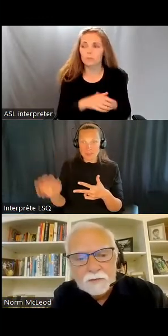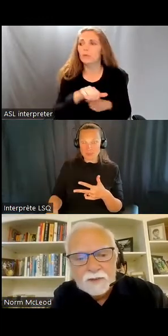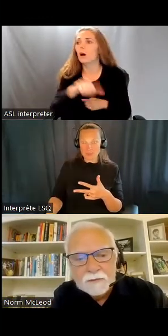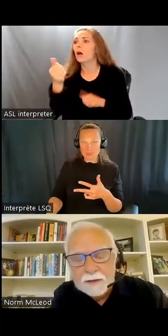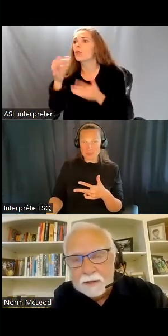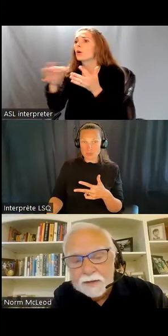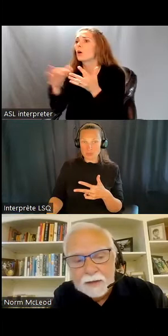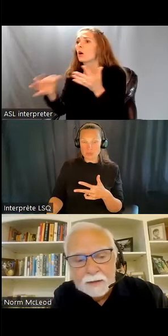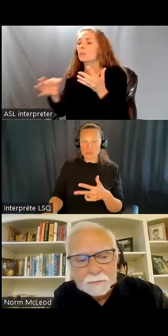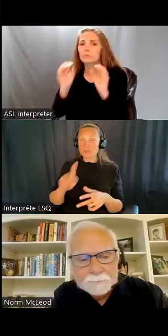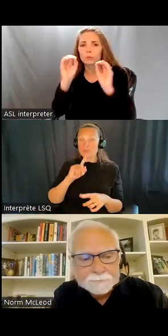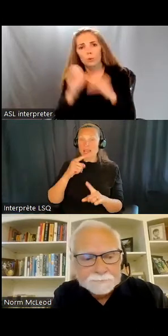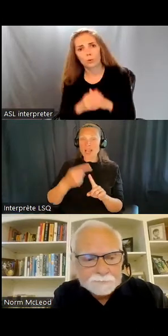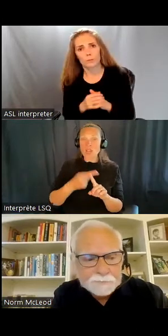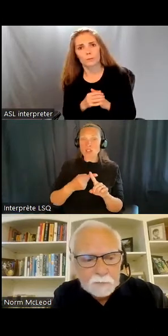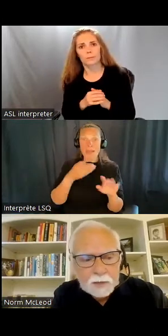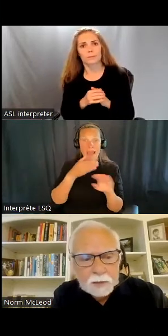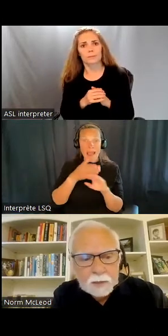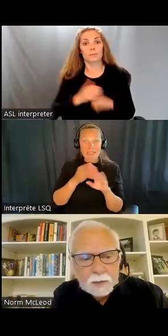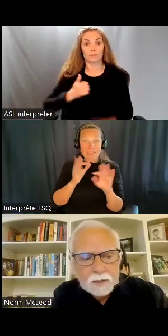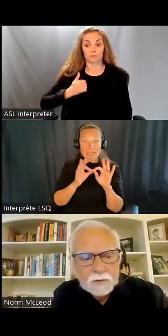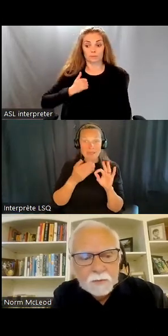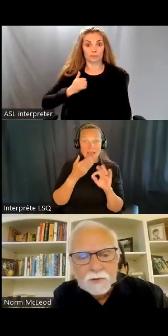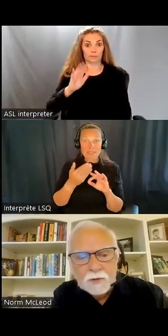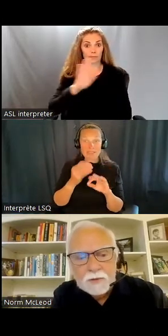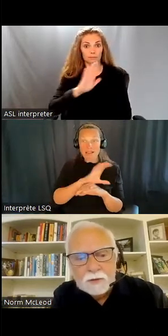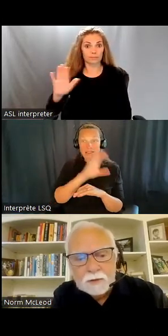Il n'y a pas assez de logements accessibles et abordables au Canada.